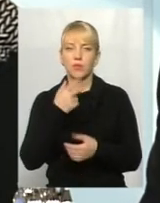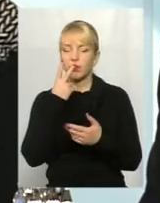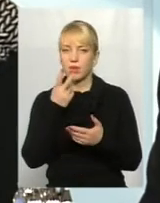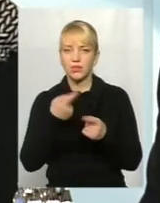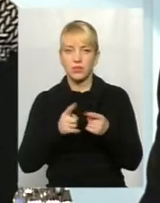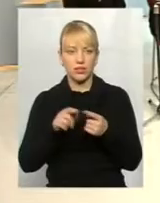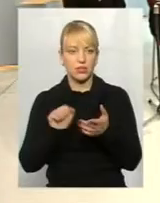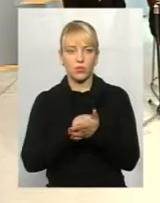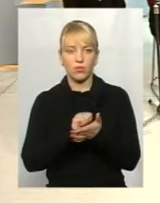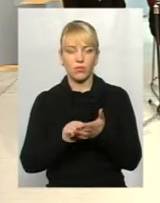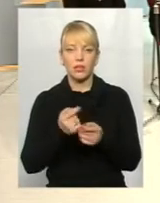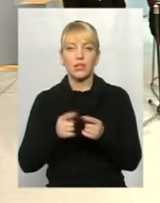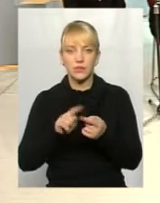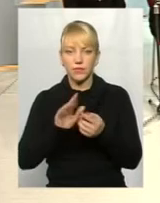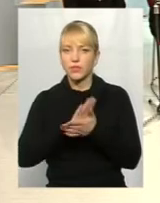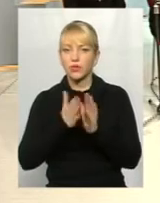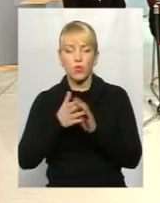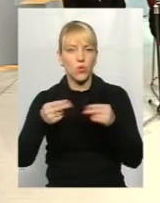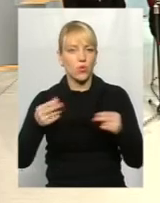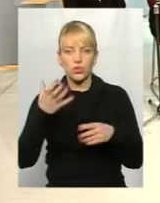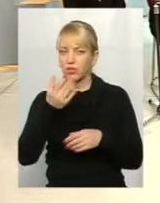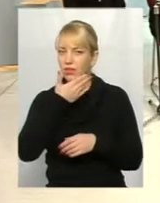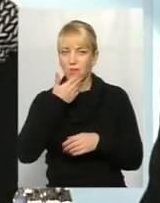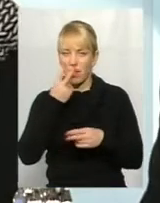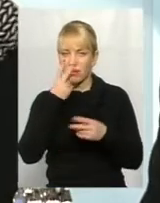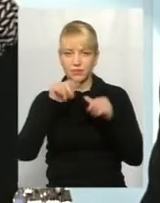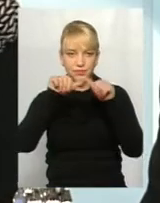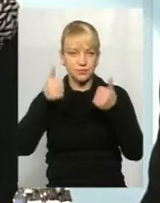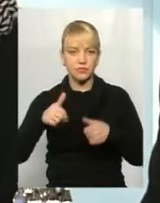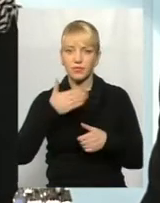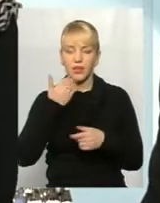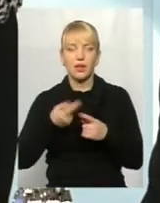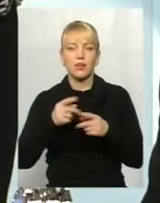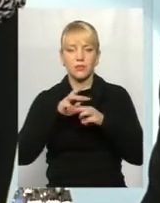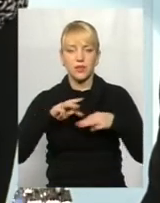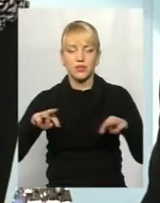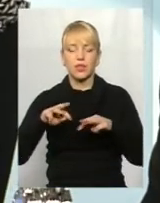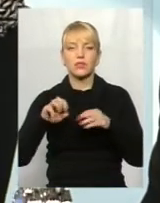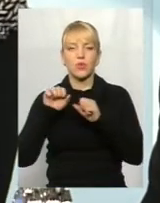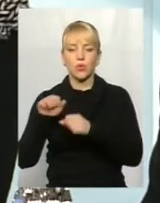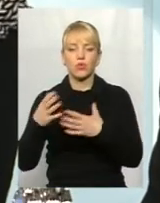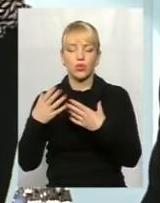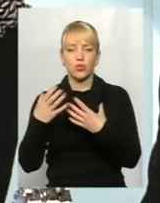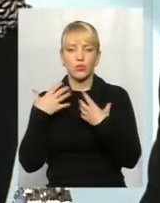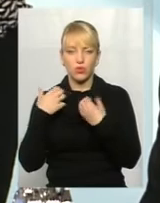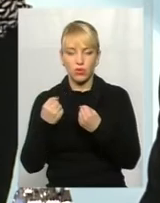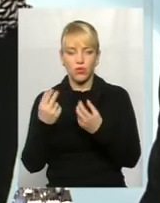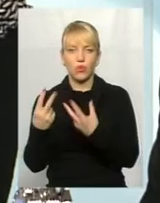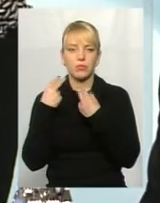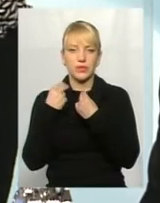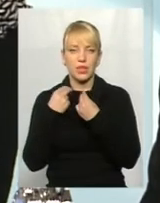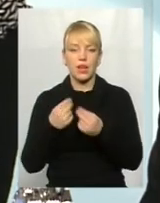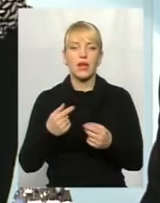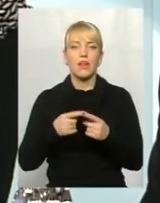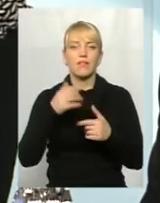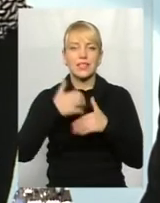документів. Тобто цих угод типових ще немає? Немає. Нам, знову ж, Міністерство охорони здоров'я обіцяє в середині лютого для